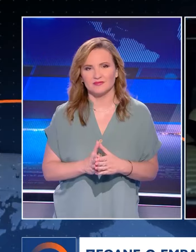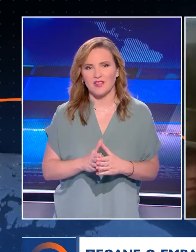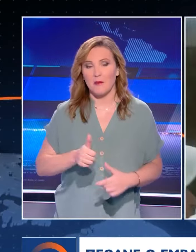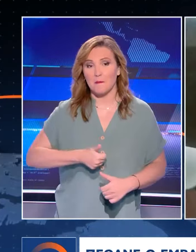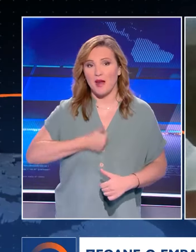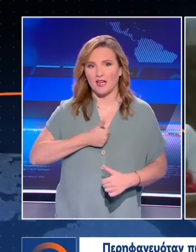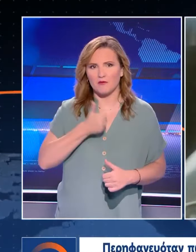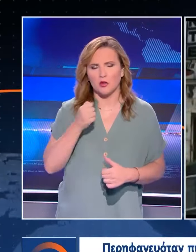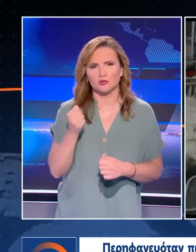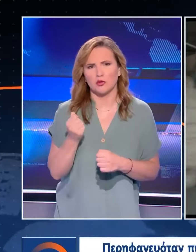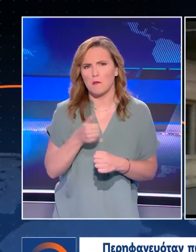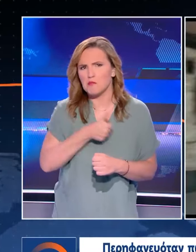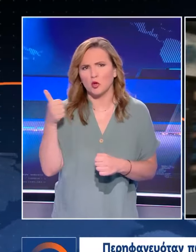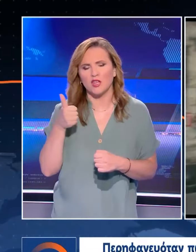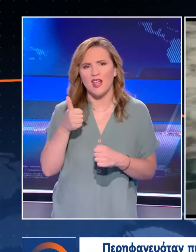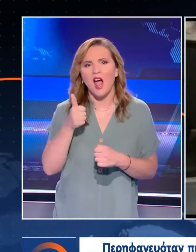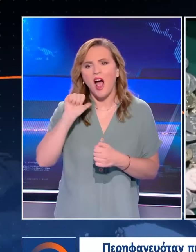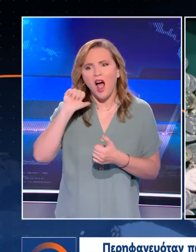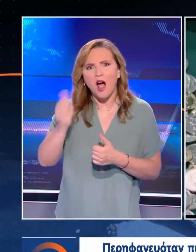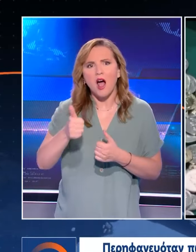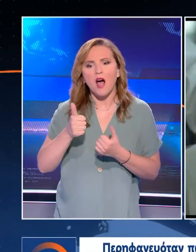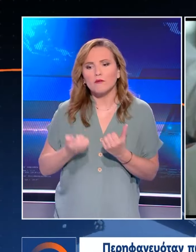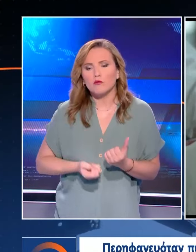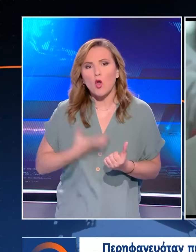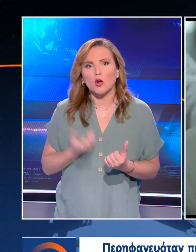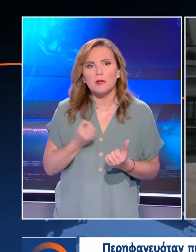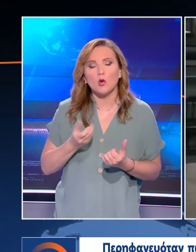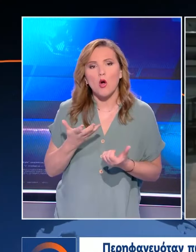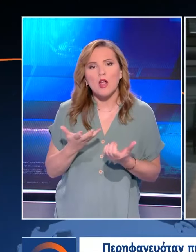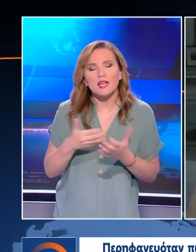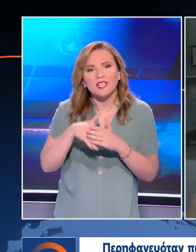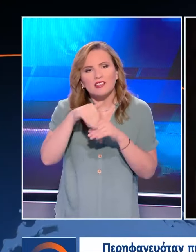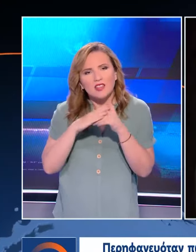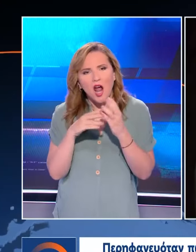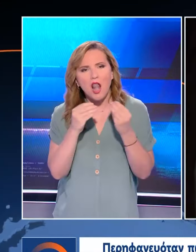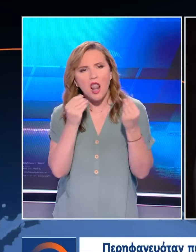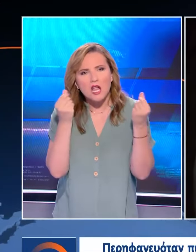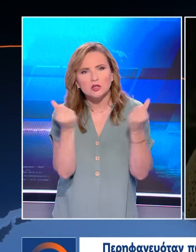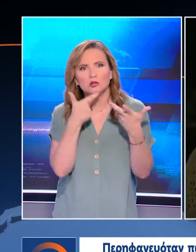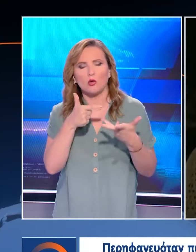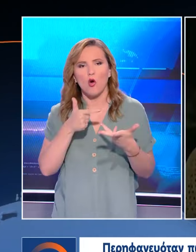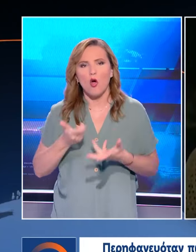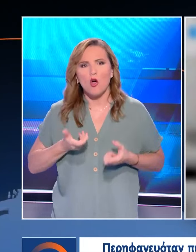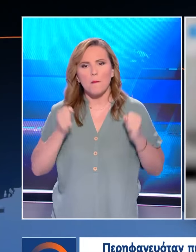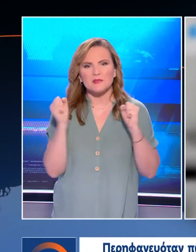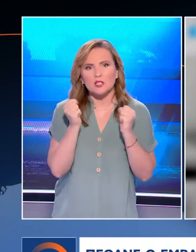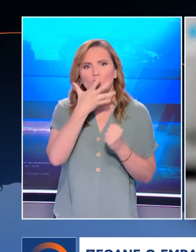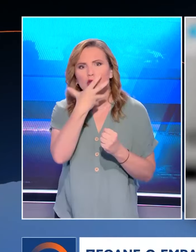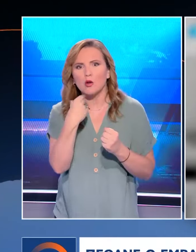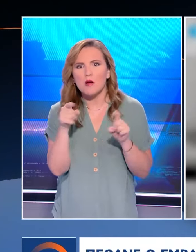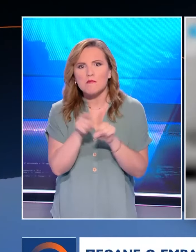Περηφανευόταν πως δεν δούλεψε ποτέ την τεχνική του και βασιζόντας το χάρισμά του, ένα μοναδικό μείγμα φιλογερής ομορφιάς και απότομης ψυχρότητας.